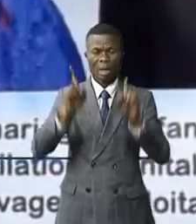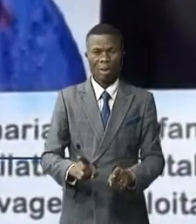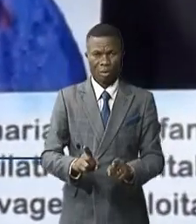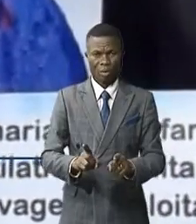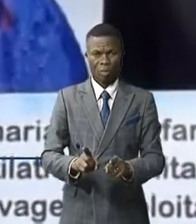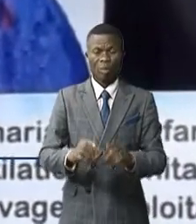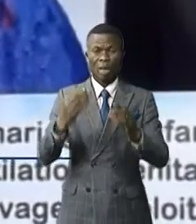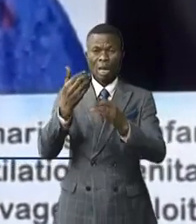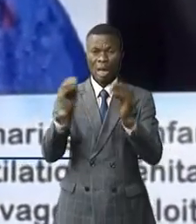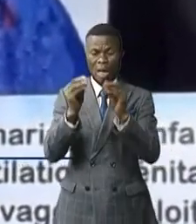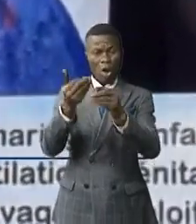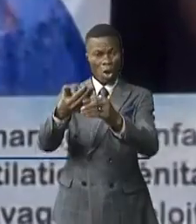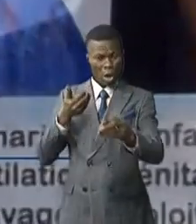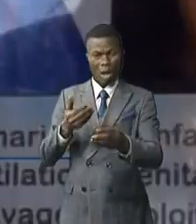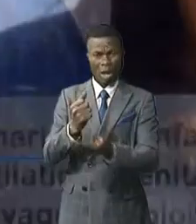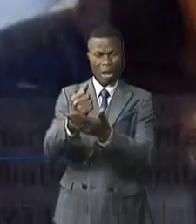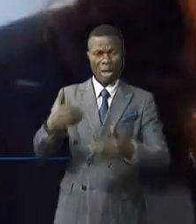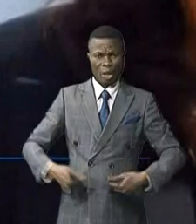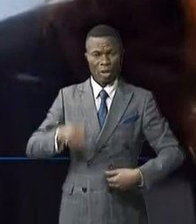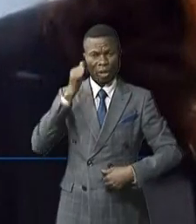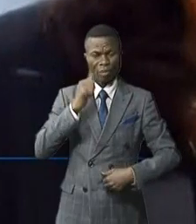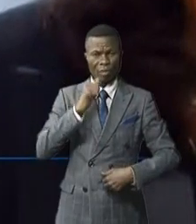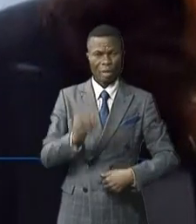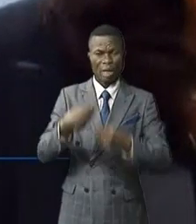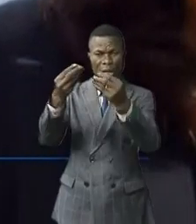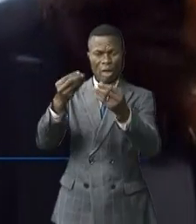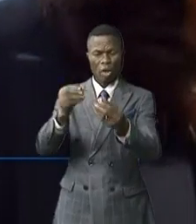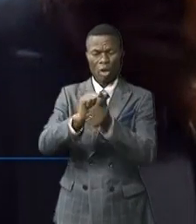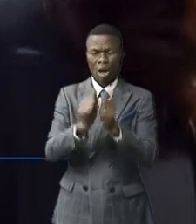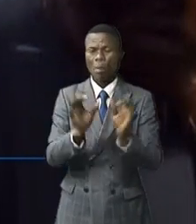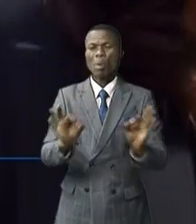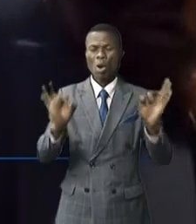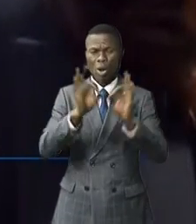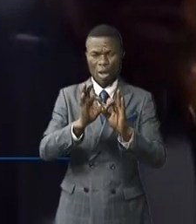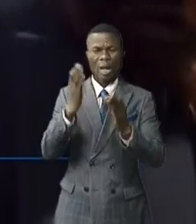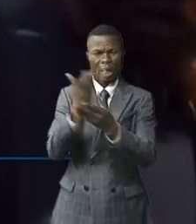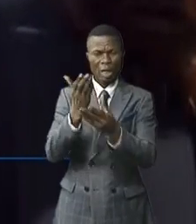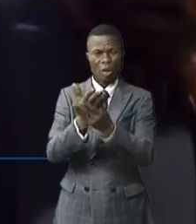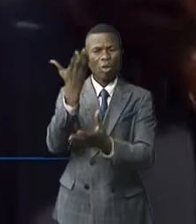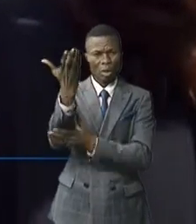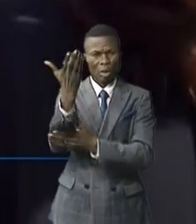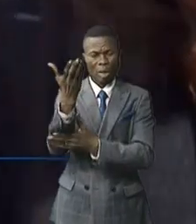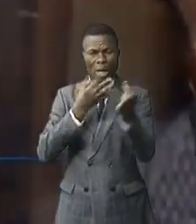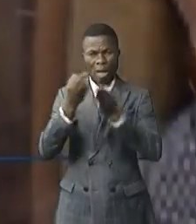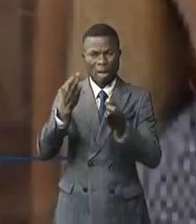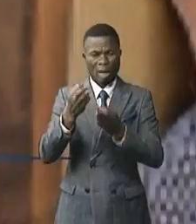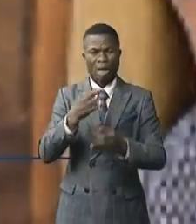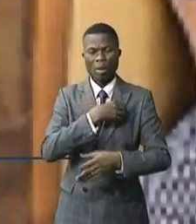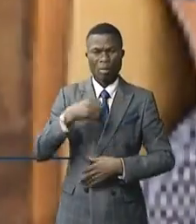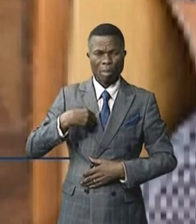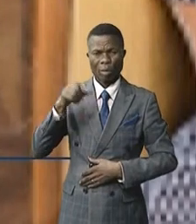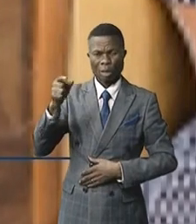Ce pré-sommet permettra à ces jeunes filles de rédiger des points essentiels de leurs plaidoyers, comme l'explique Najat